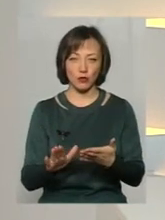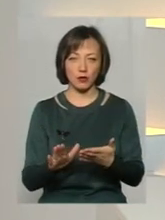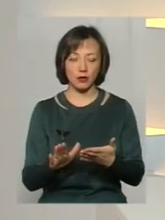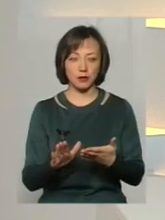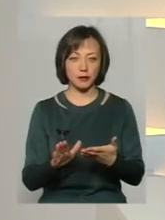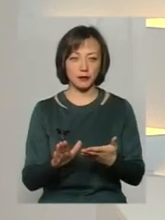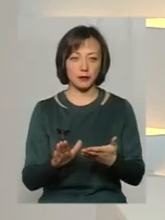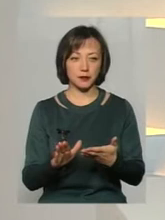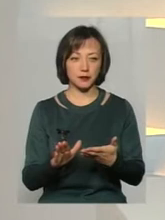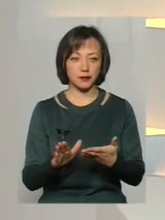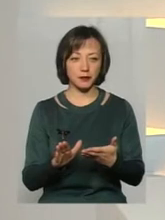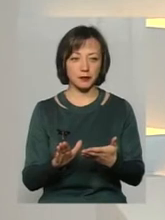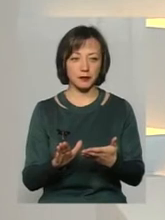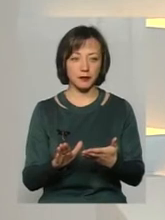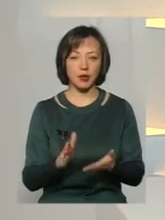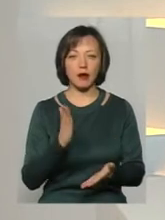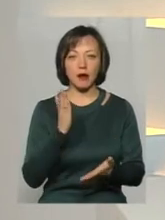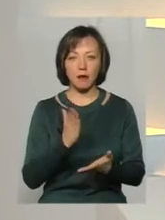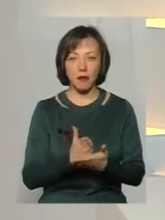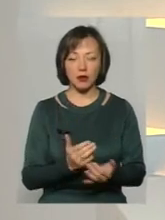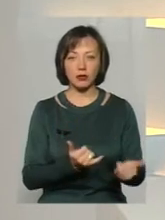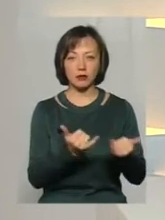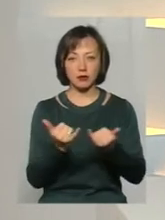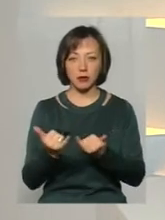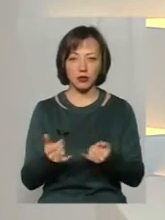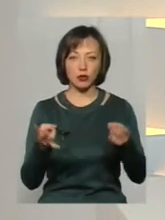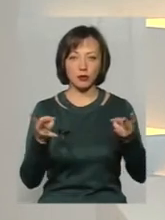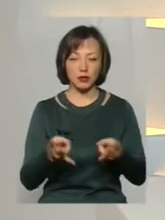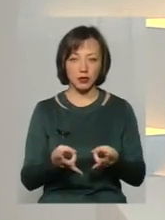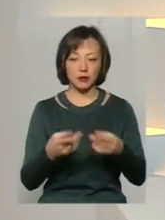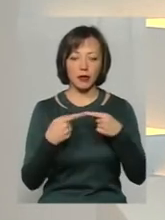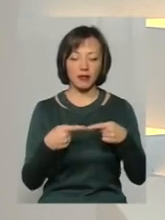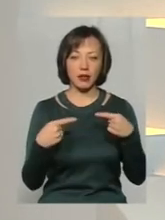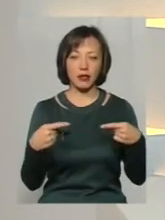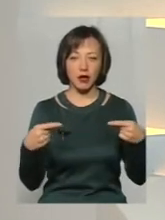ми зі своєї сторони забезпечуємо необхідним імітарем,